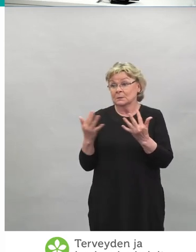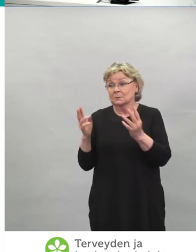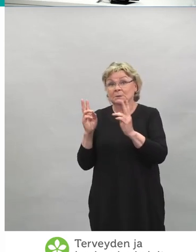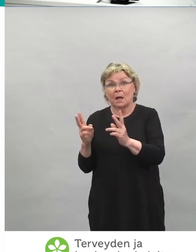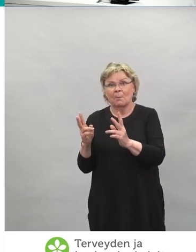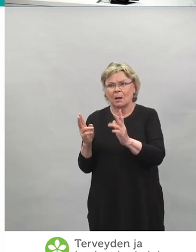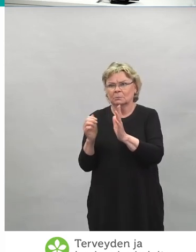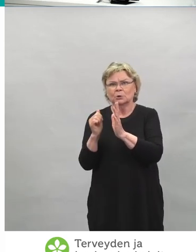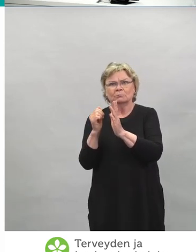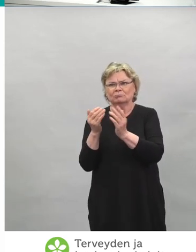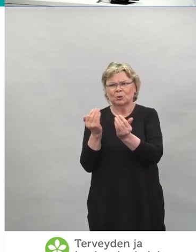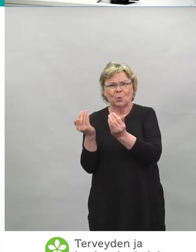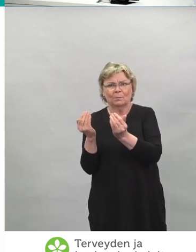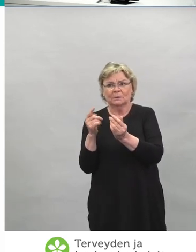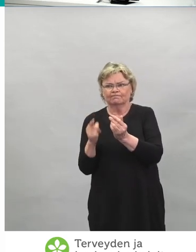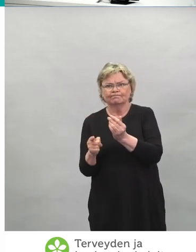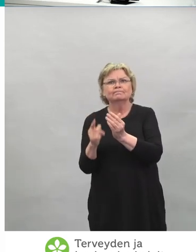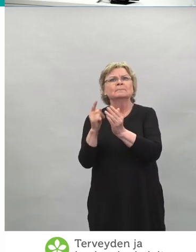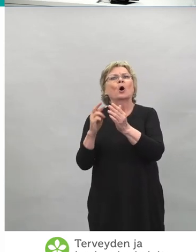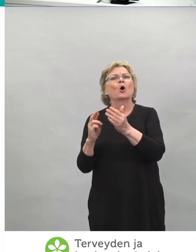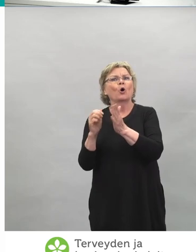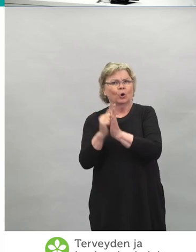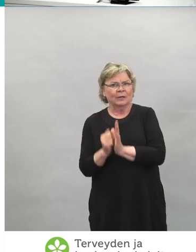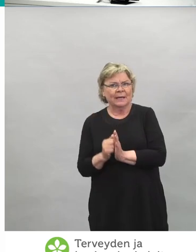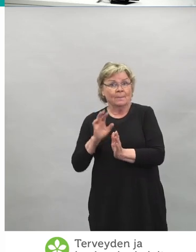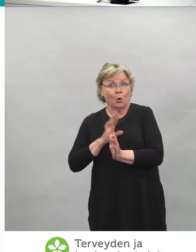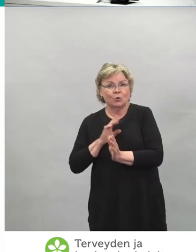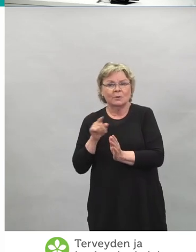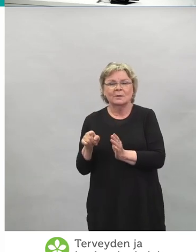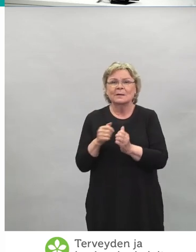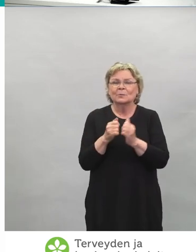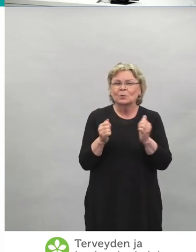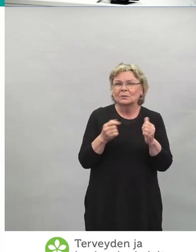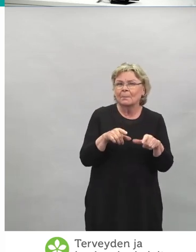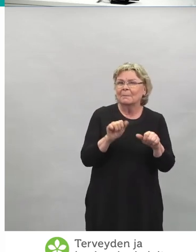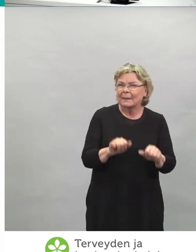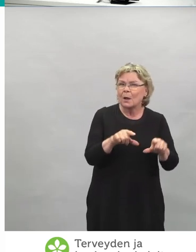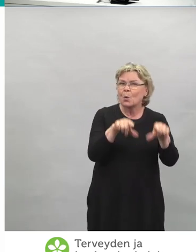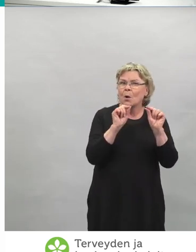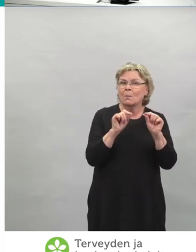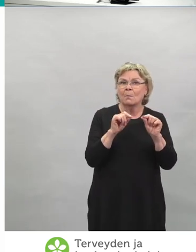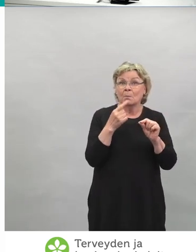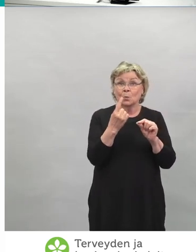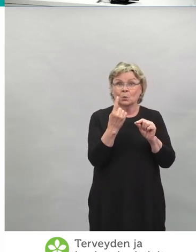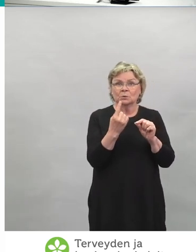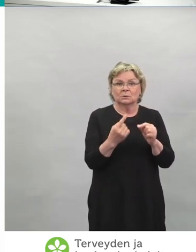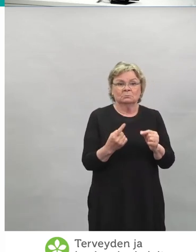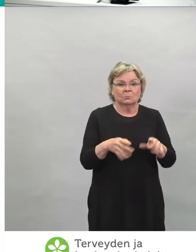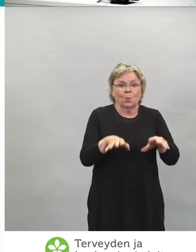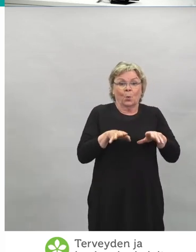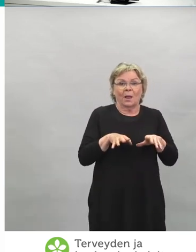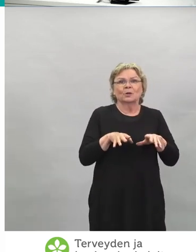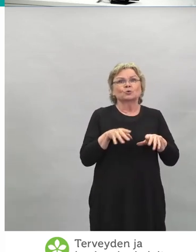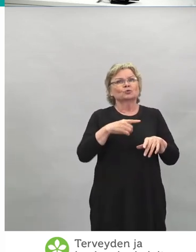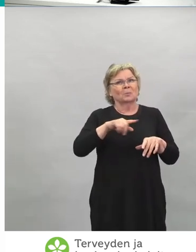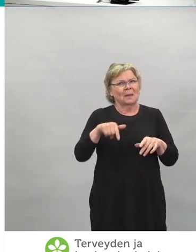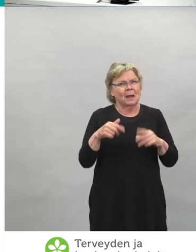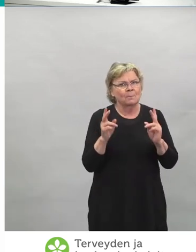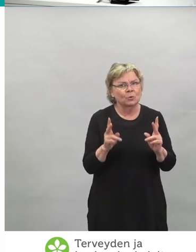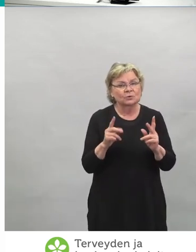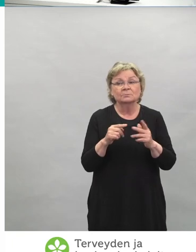oirekuva. Mutta se mikä tulee huomioida, ja mikä ehkä tässä nyt on ollut hieman yllätyksenä, niin on juuri sitä, että